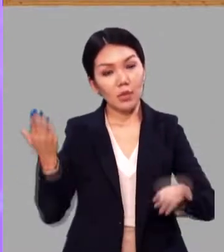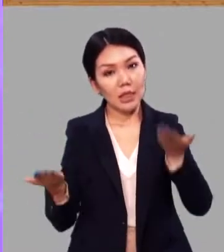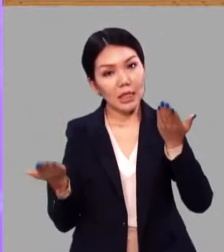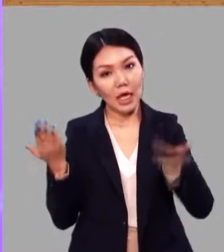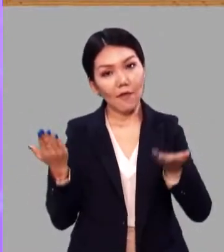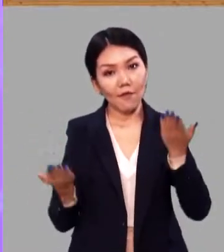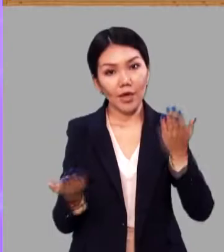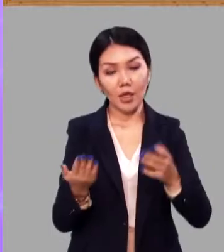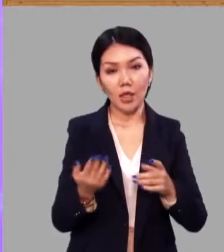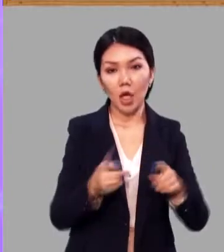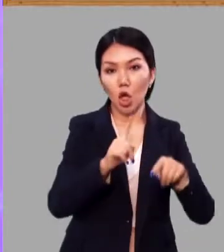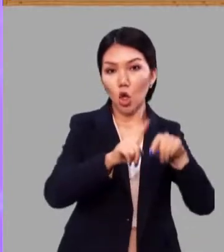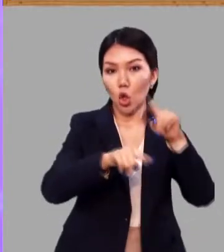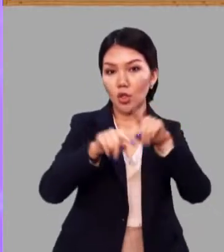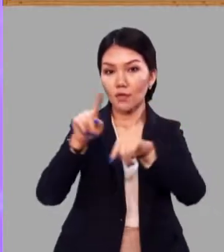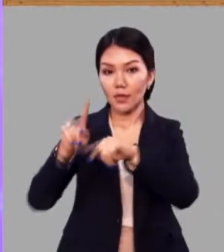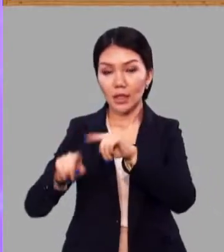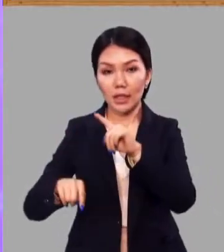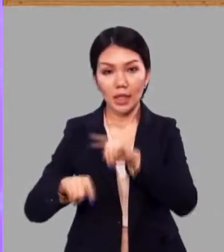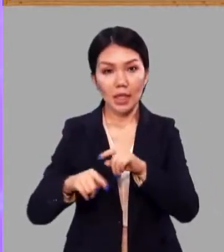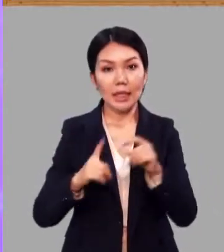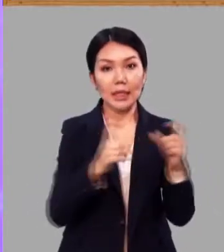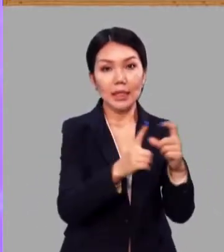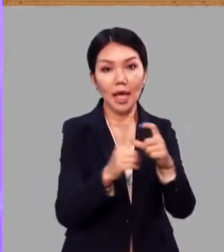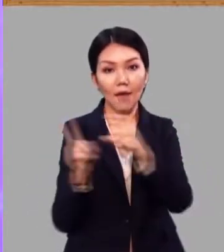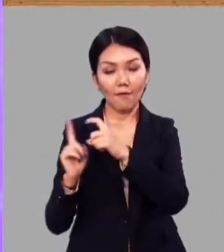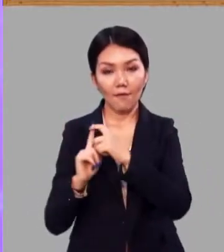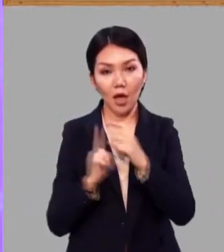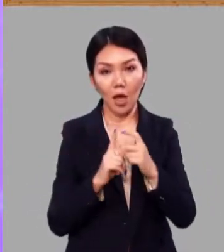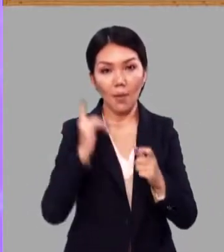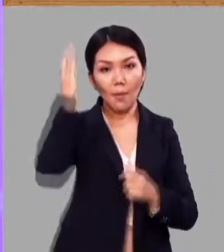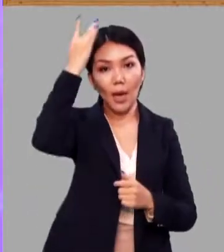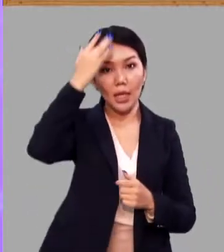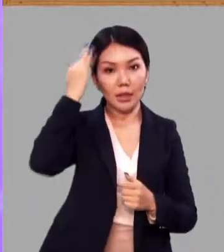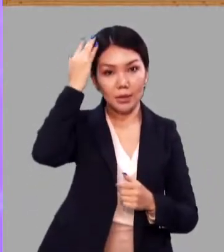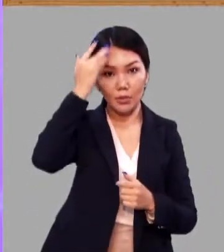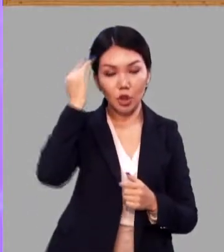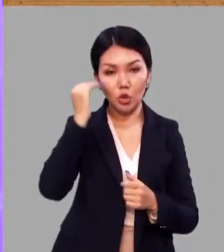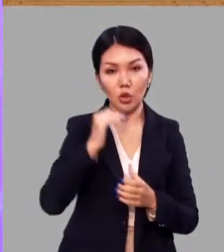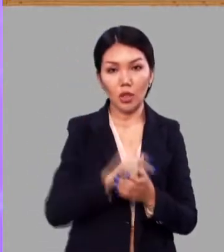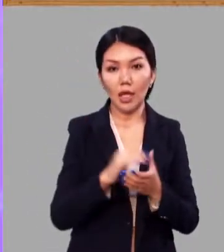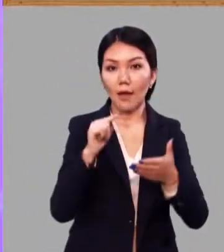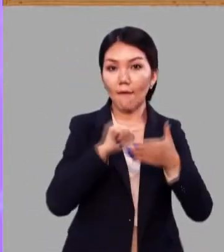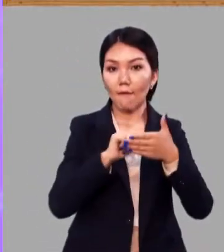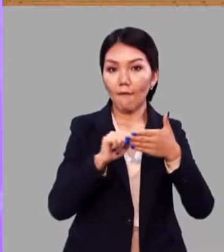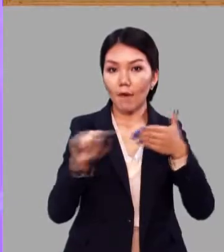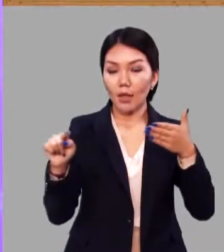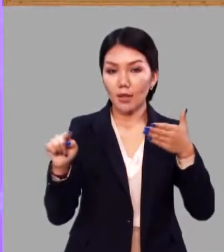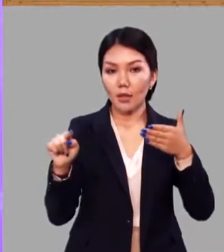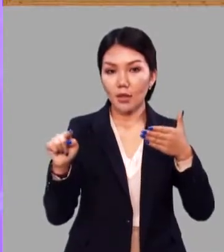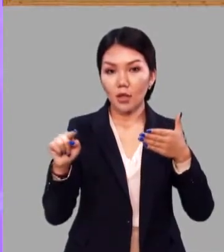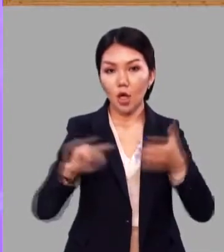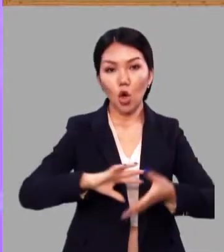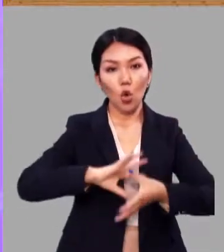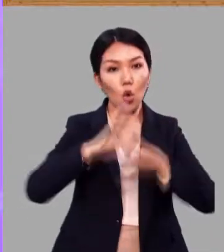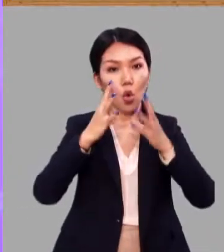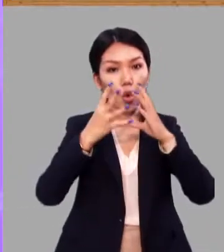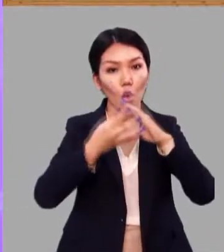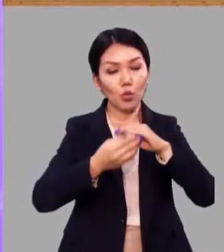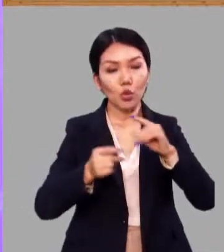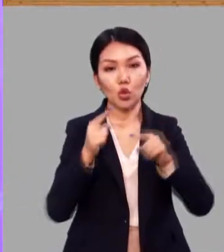сравнить несколько родственных слов по смыслу и выделить в них